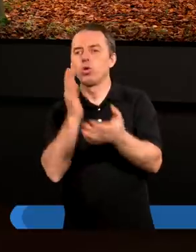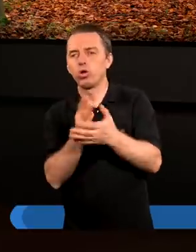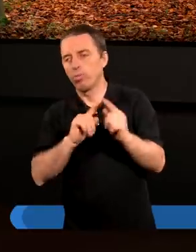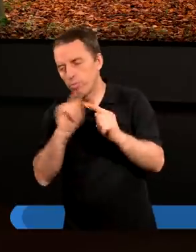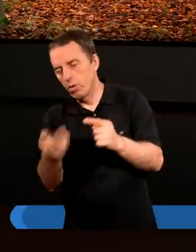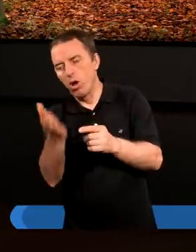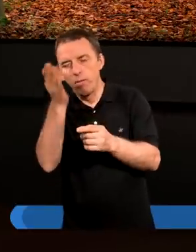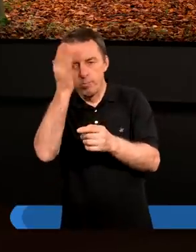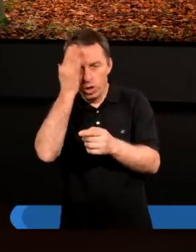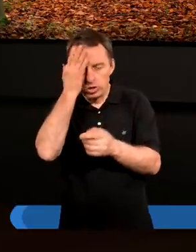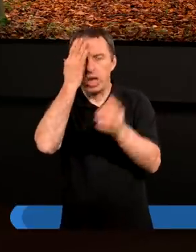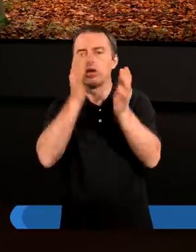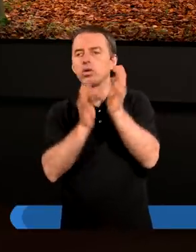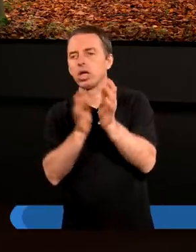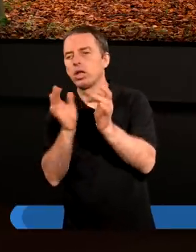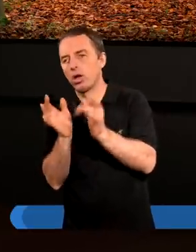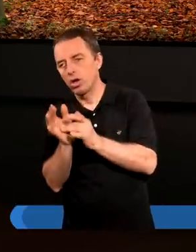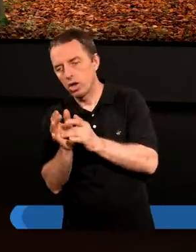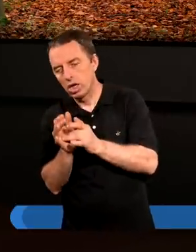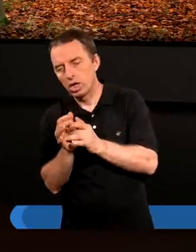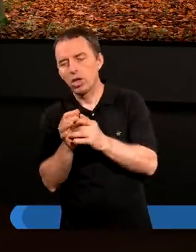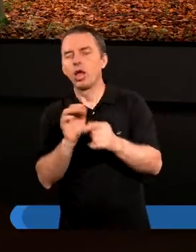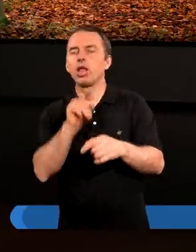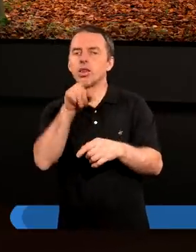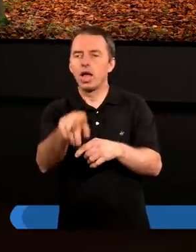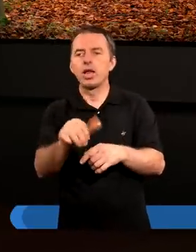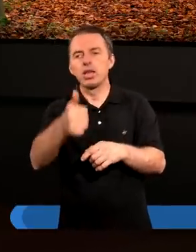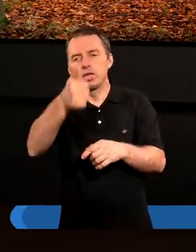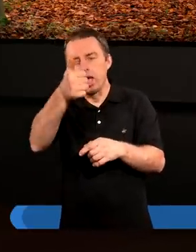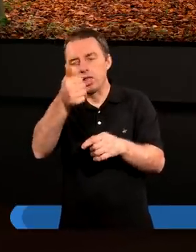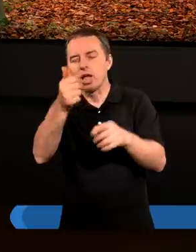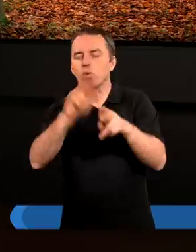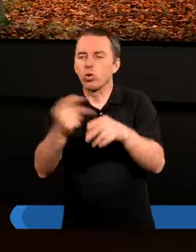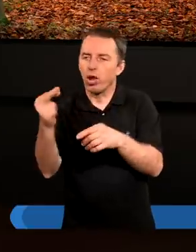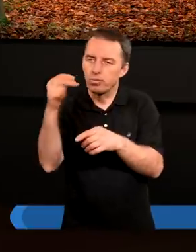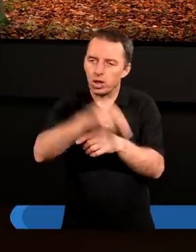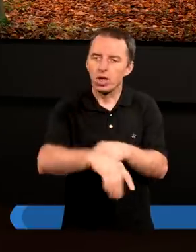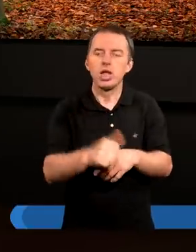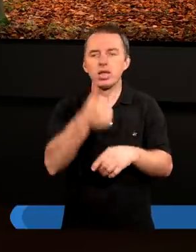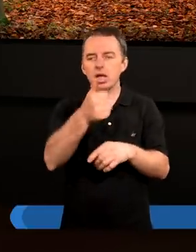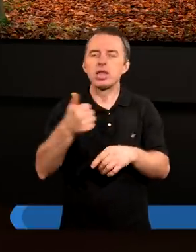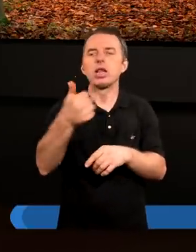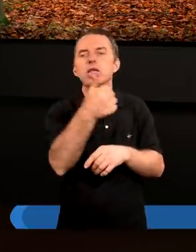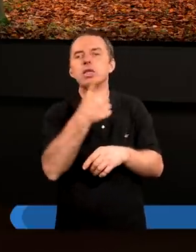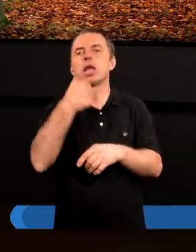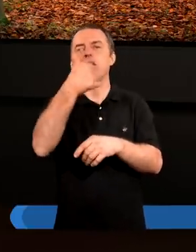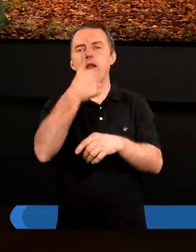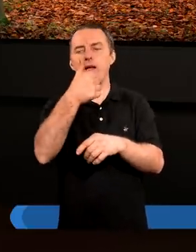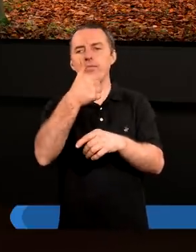po poznaniu Jezusa Chrystusa i ten jeden, który przychodzi, jeden jedyny,